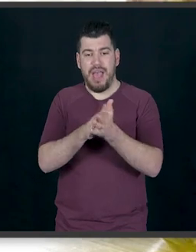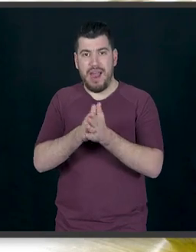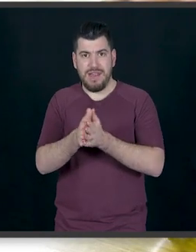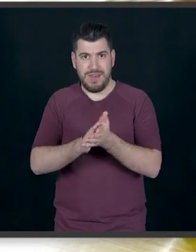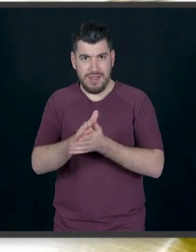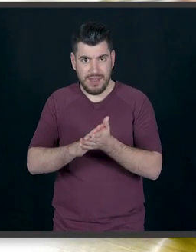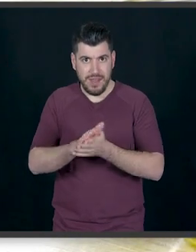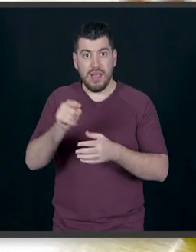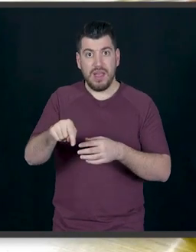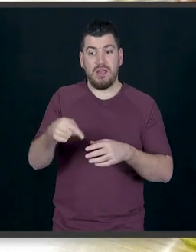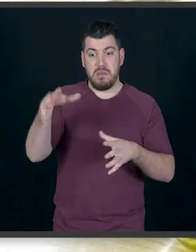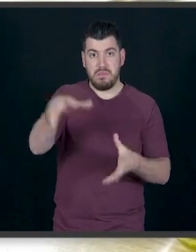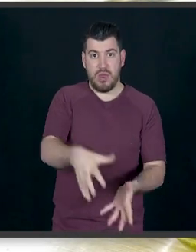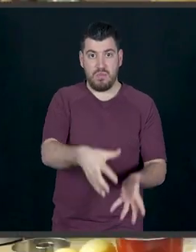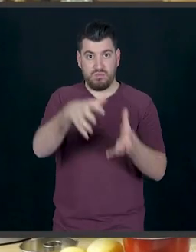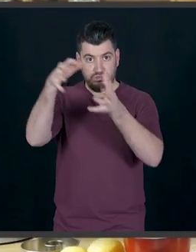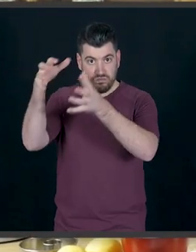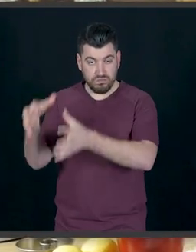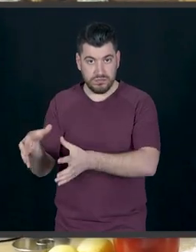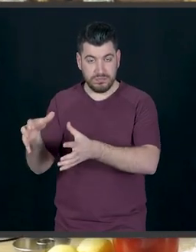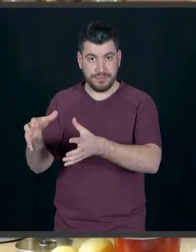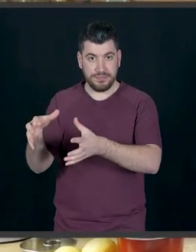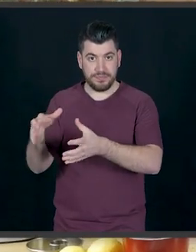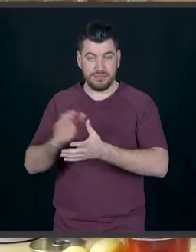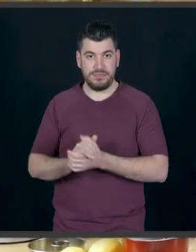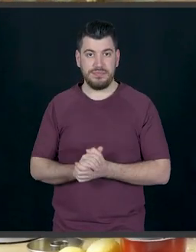μας. Θα βγάλω το ζυμάρι μέσα από το μπολ.